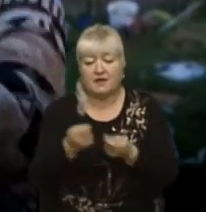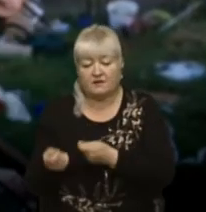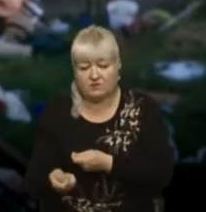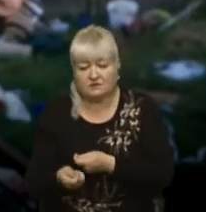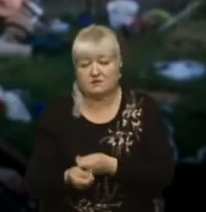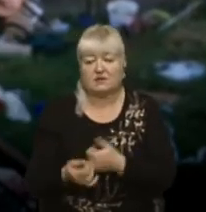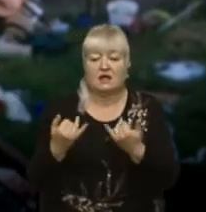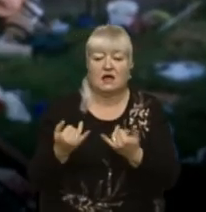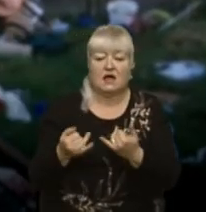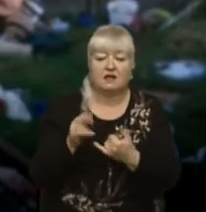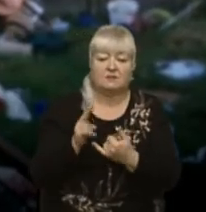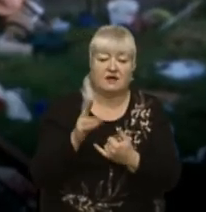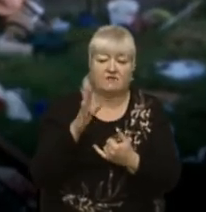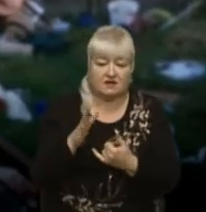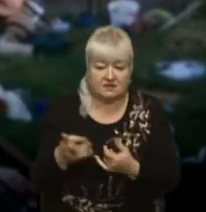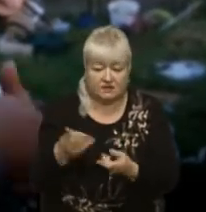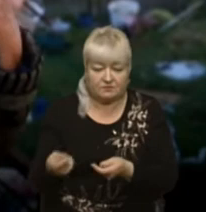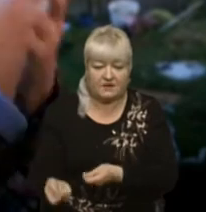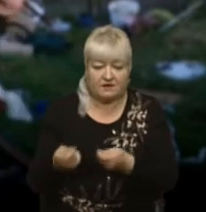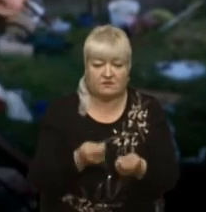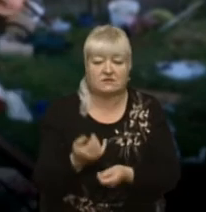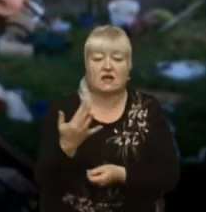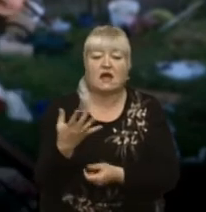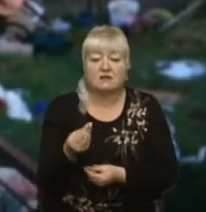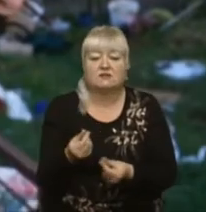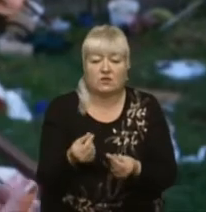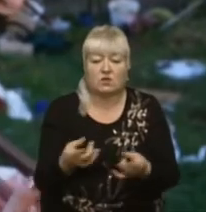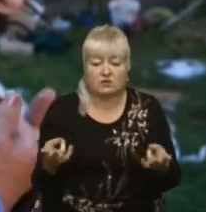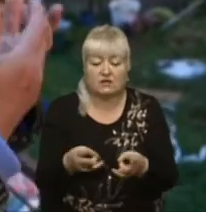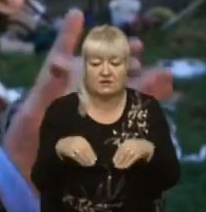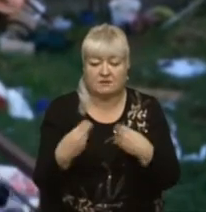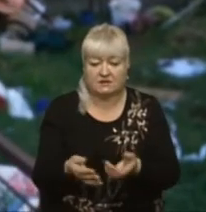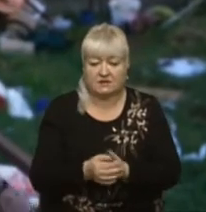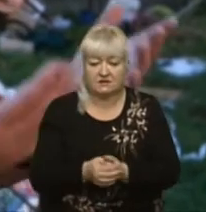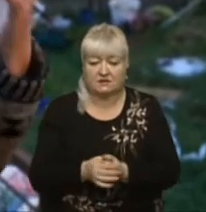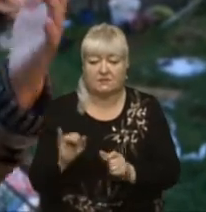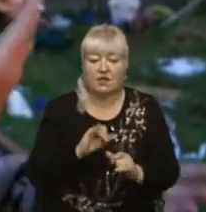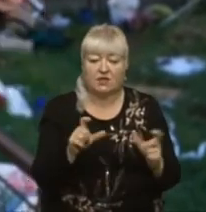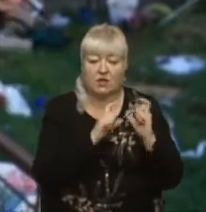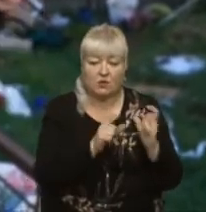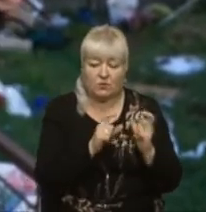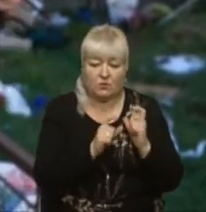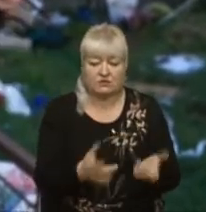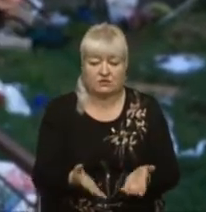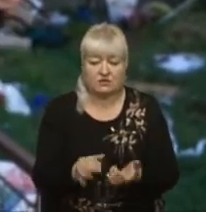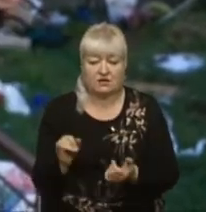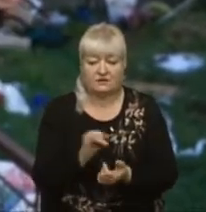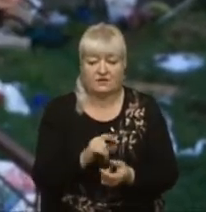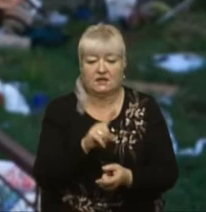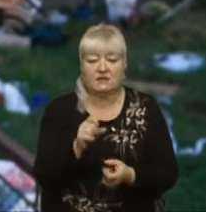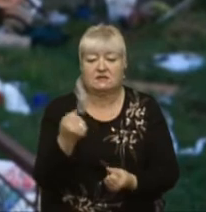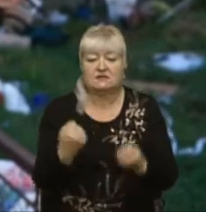а тепер на квартиру ще треба перевозити, а скільки грошей треба дати і грушчикам, і за